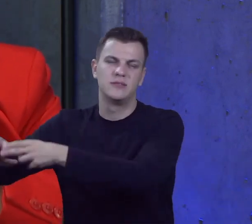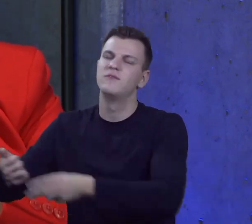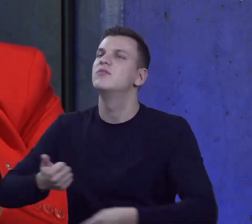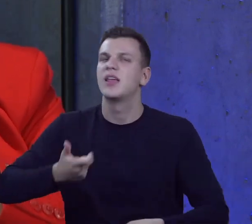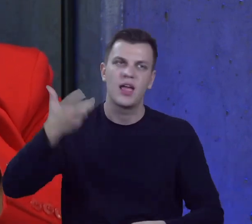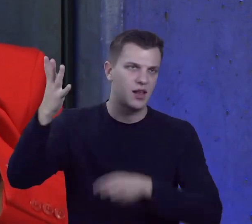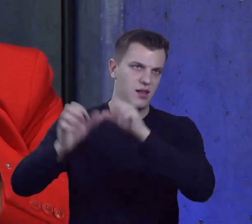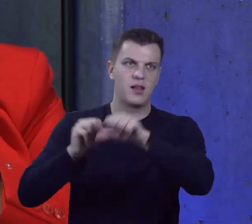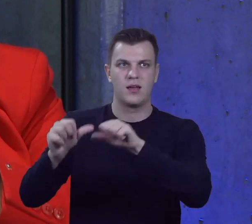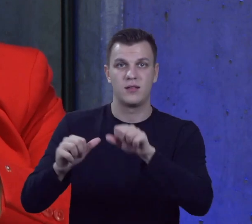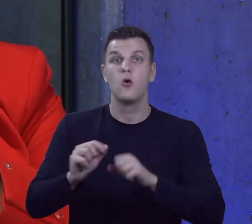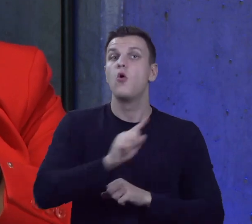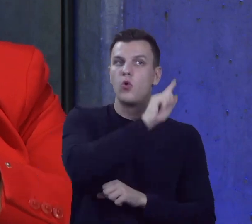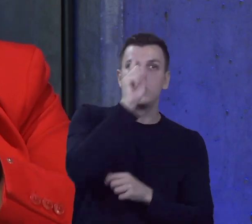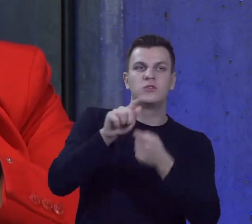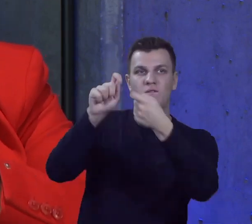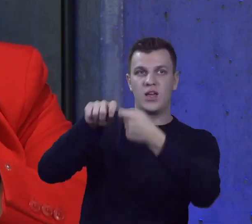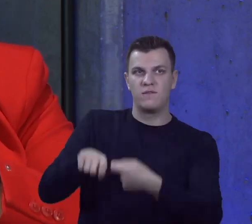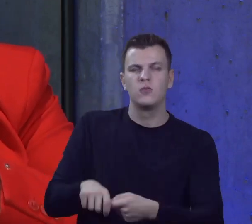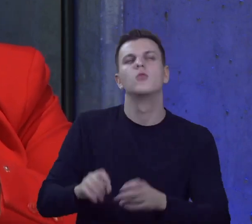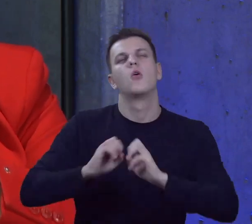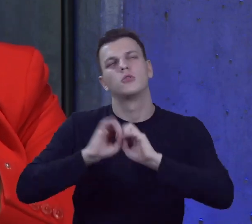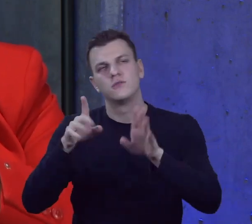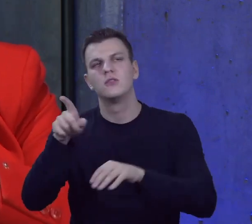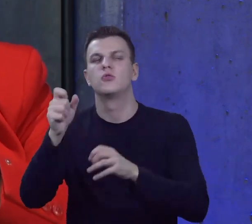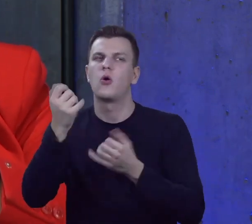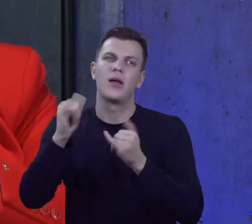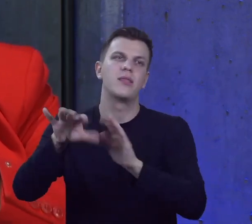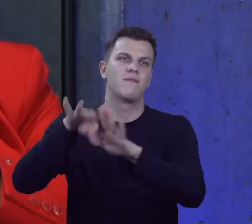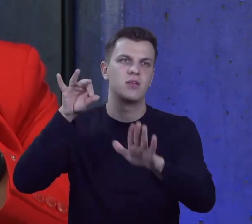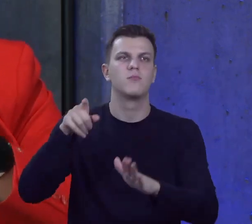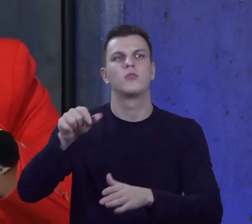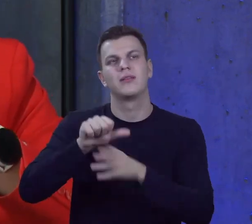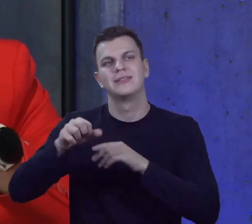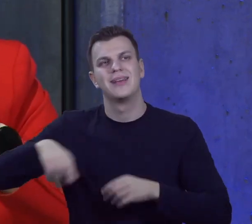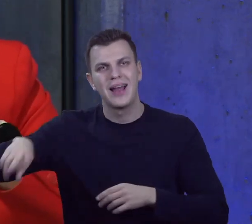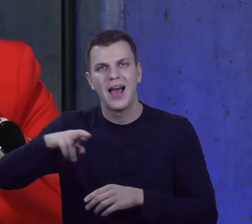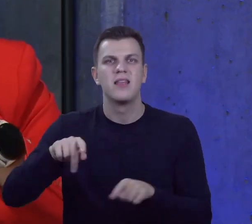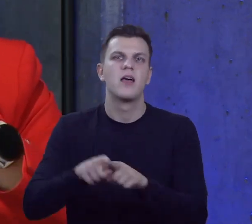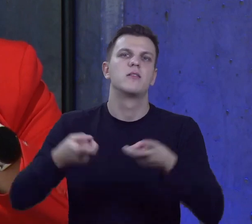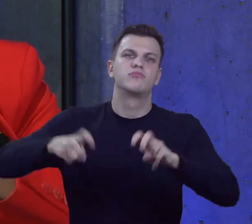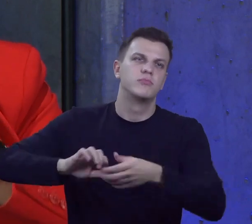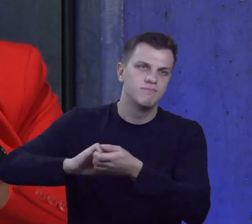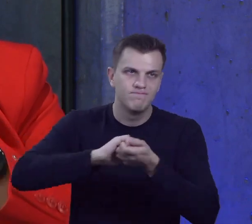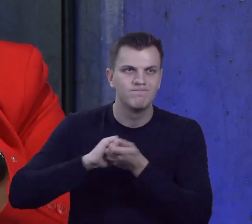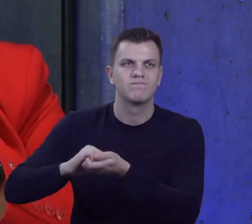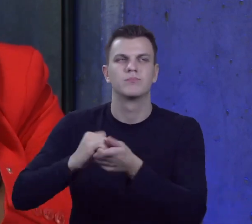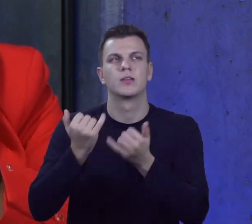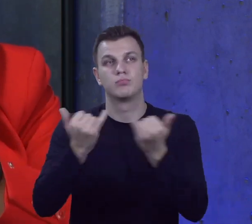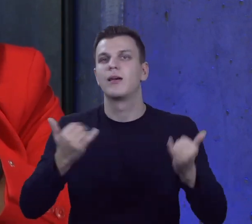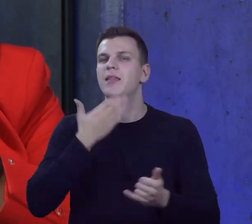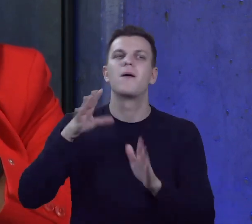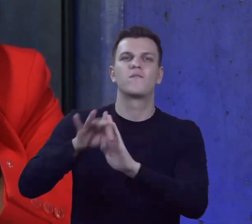wielokadencyjną. To ludzie weryfikują. Oczywiście tam jest trochę inny wybór, no bo mamy te rady, budujemy sojusze, więc to nie jest wybór